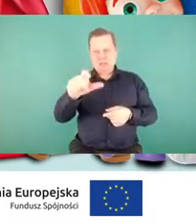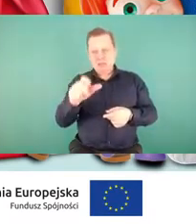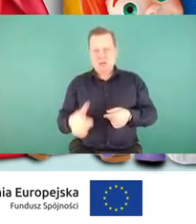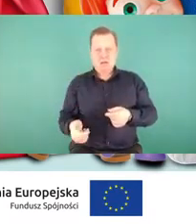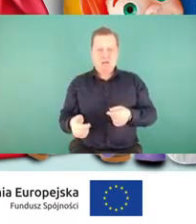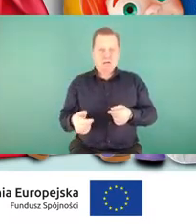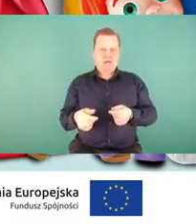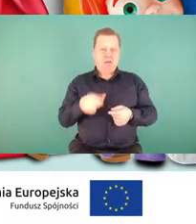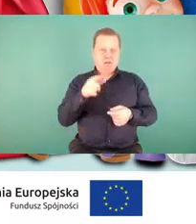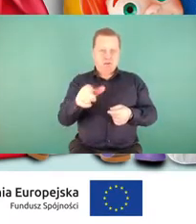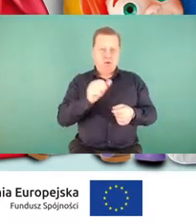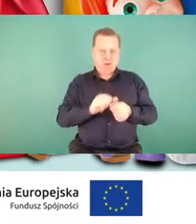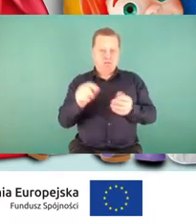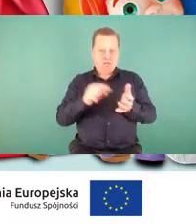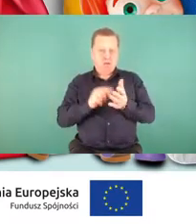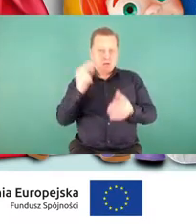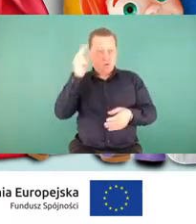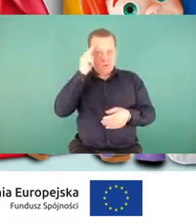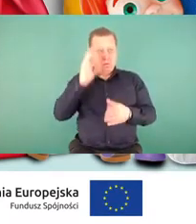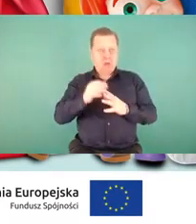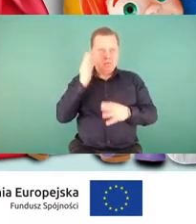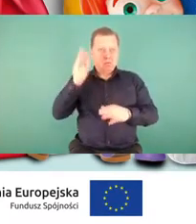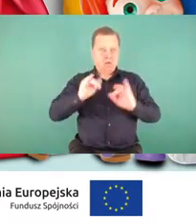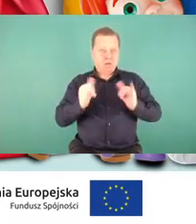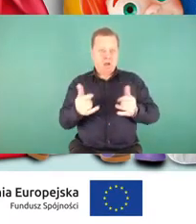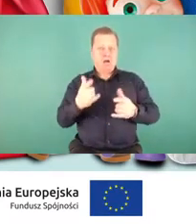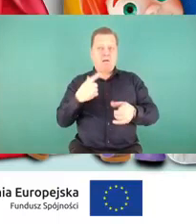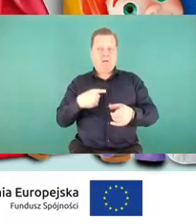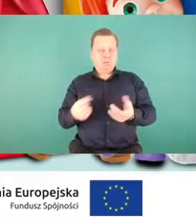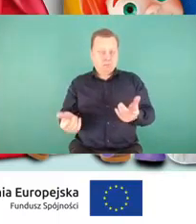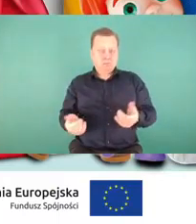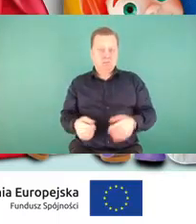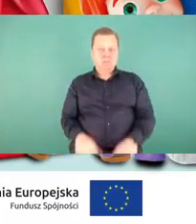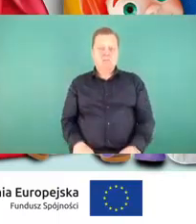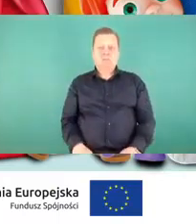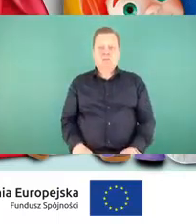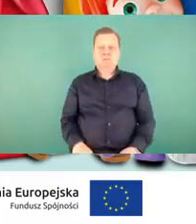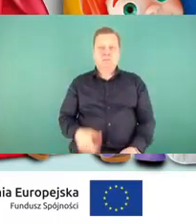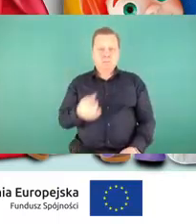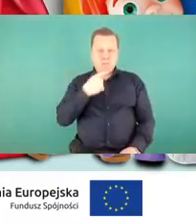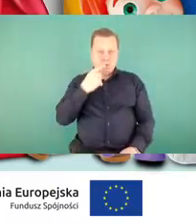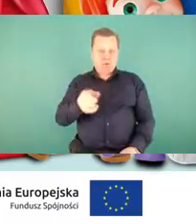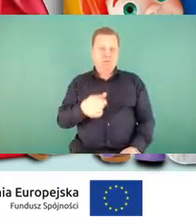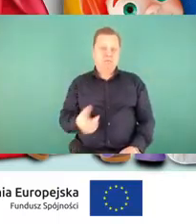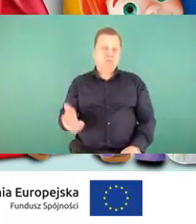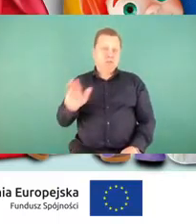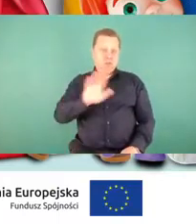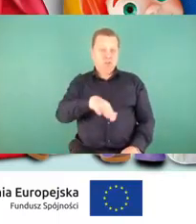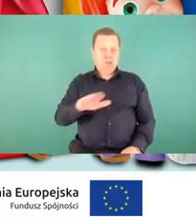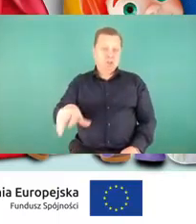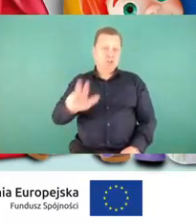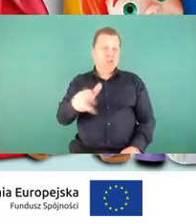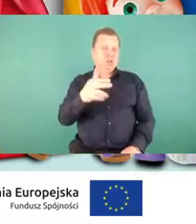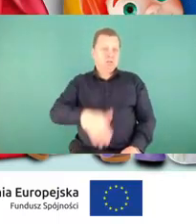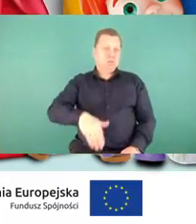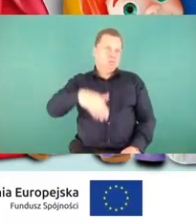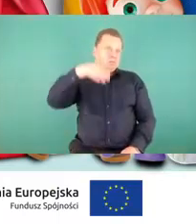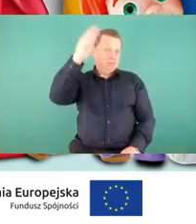kwestia rozumienia na przyszłość, że również przejazdy kolejowe, a przecież kiedyś nasze dzieci będą poruszały się również